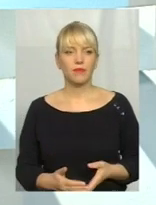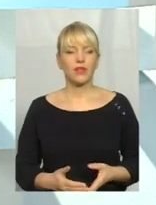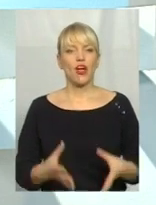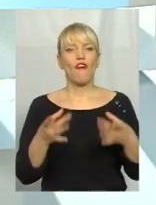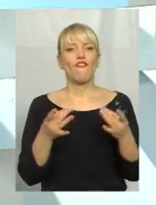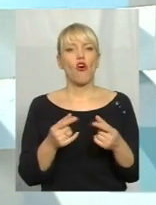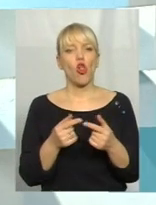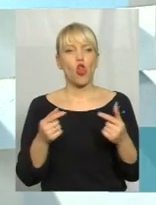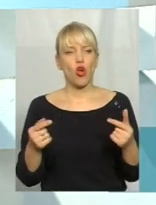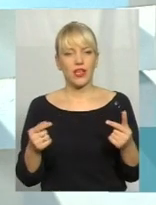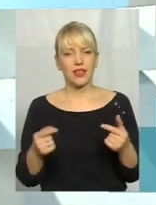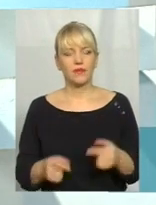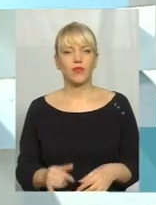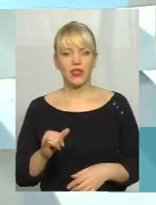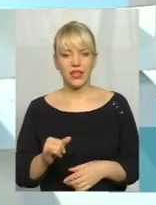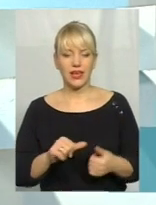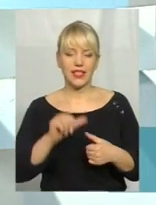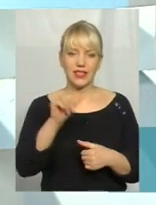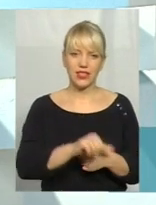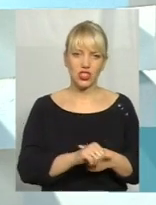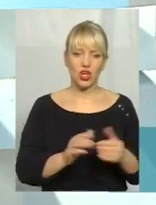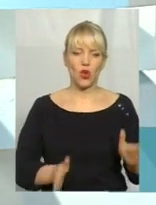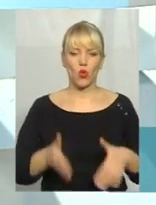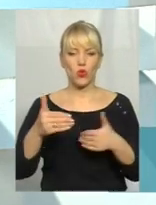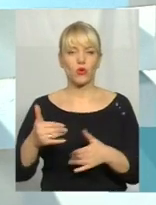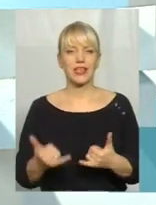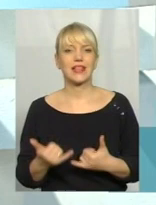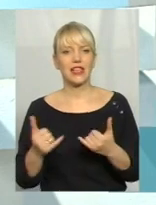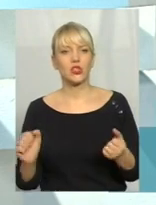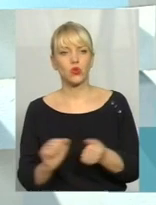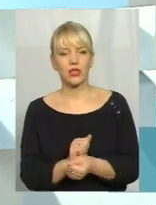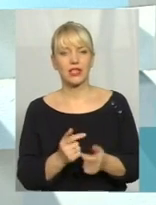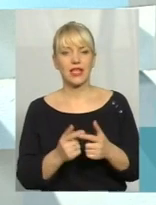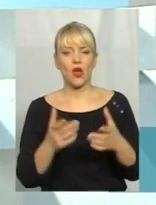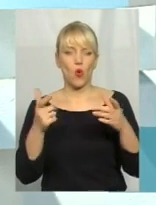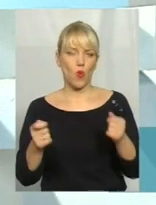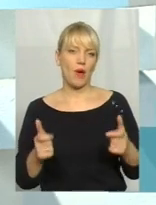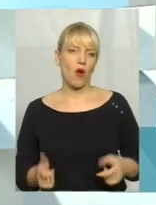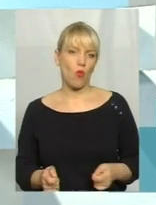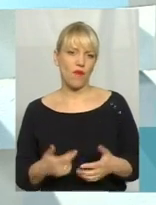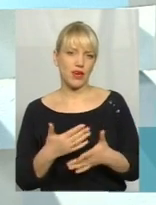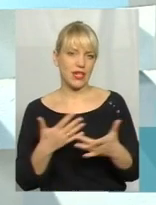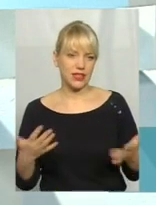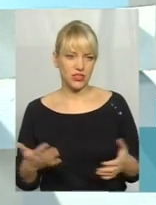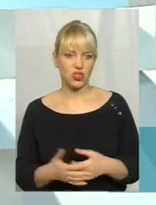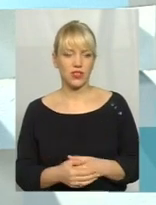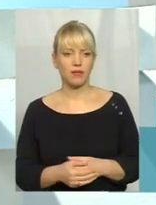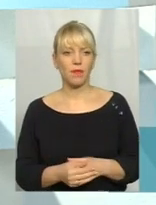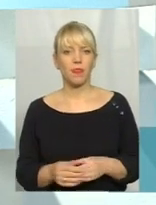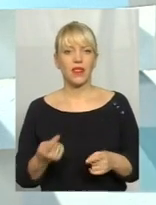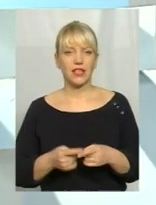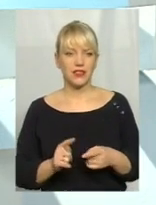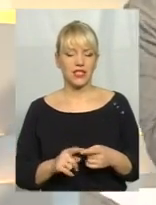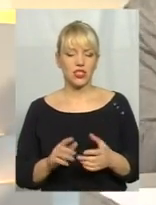вологі так звані відходи, інший контейнер буде для сухих відходів. Тобто упаковки і все інше. Це сортування